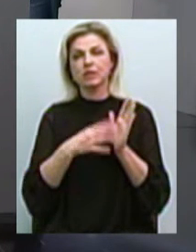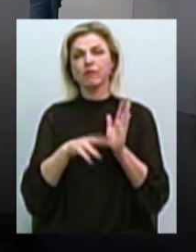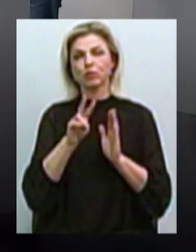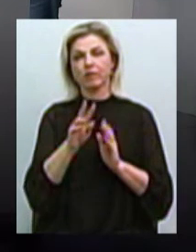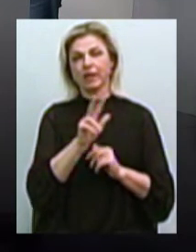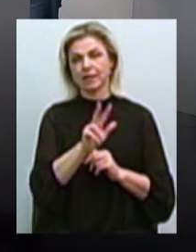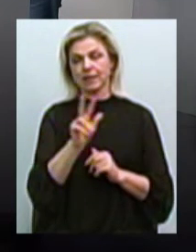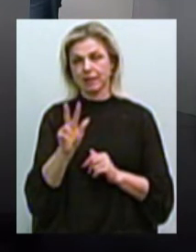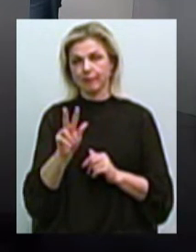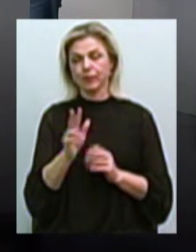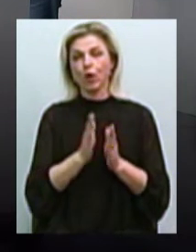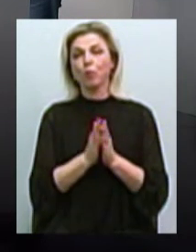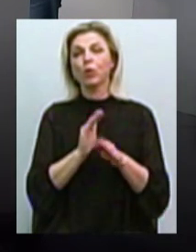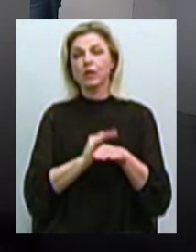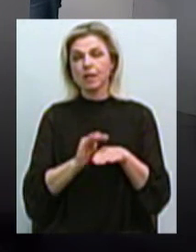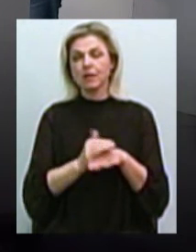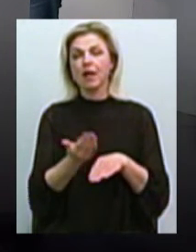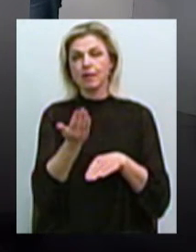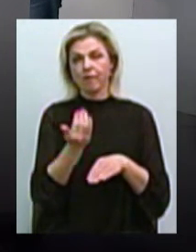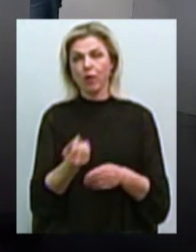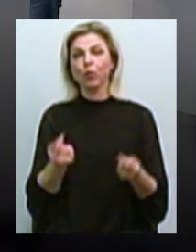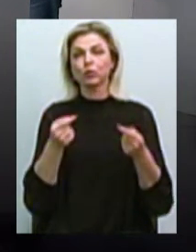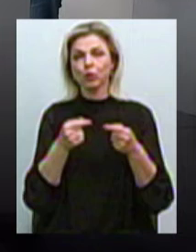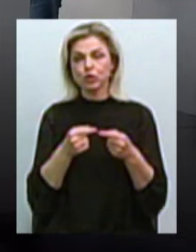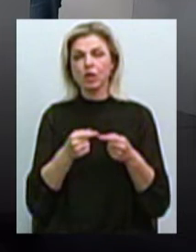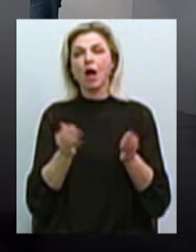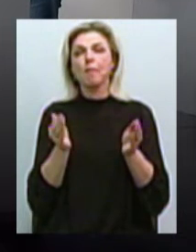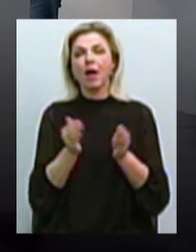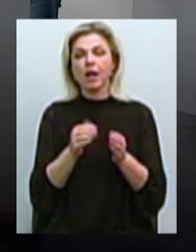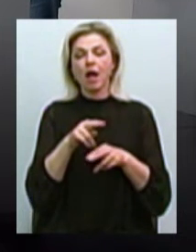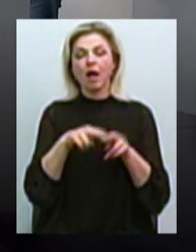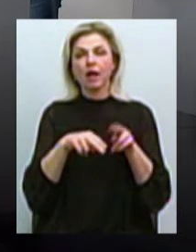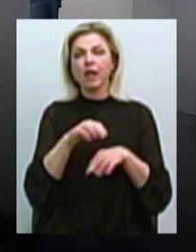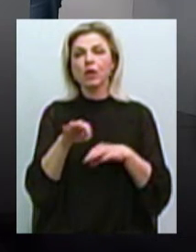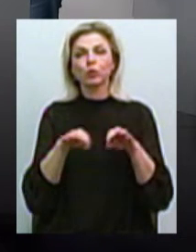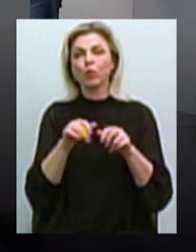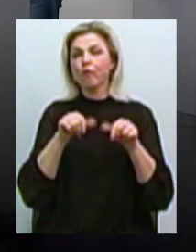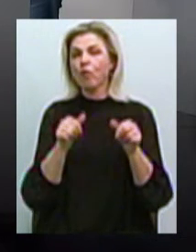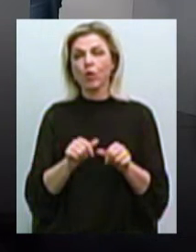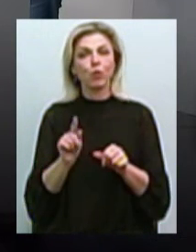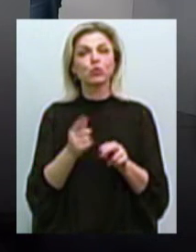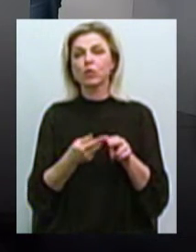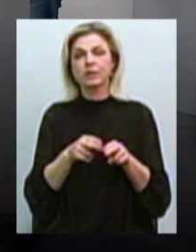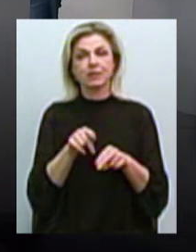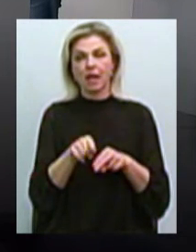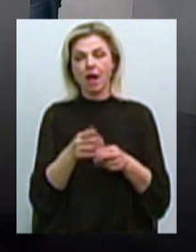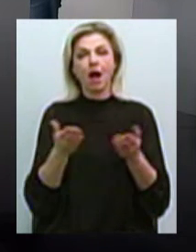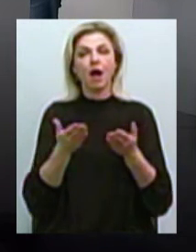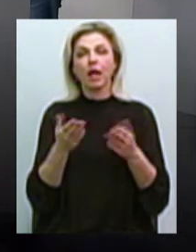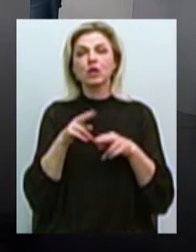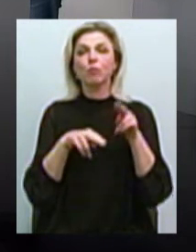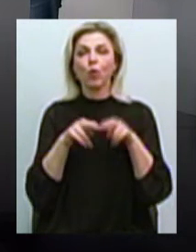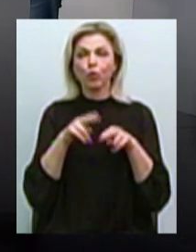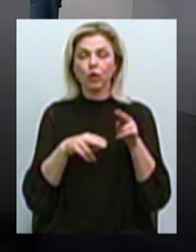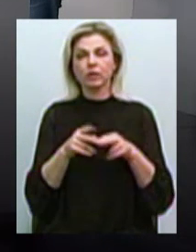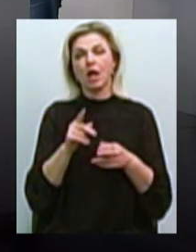Андрій, будь ласка, давайте одразу уточнимо. Малі архітектурні форми, що це? І, відповідно, які споруди чи